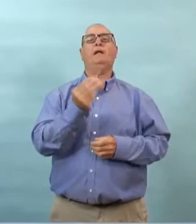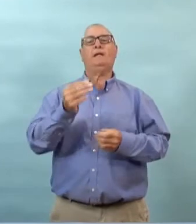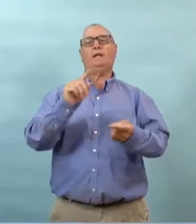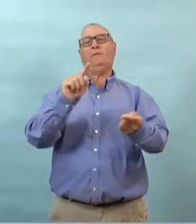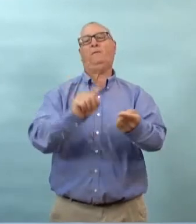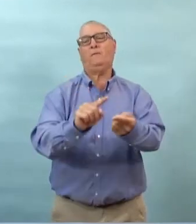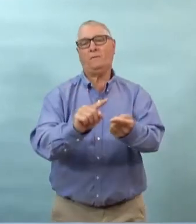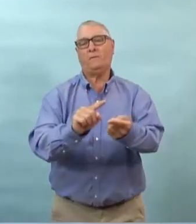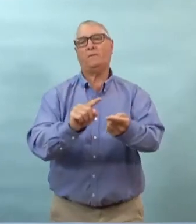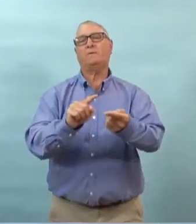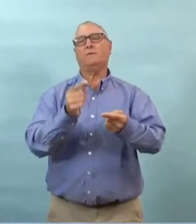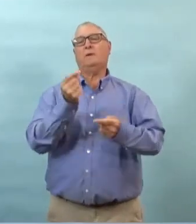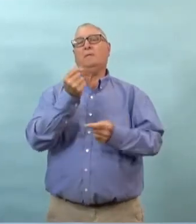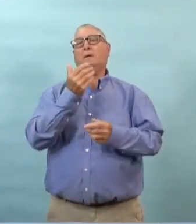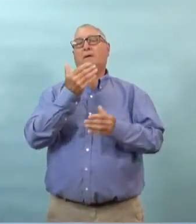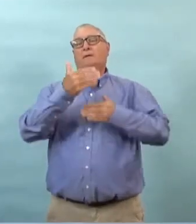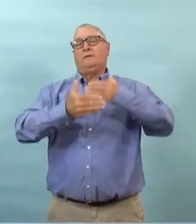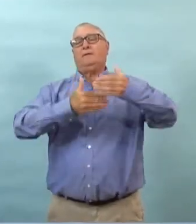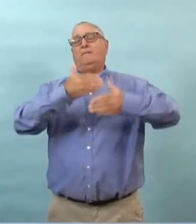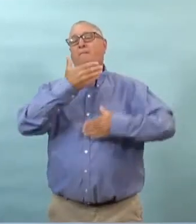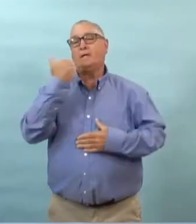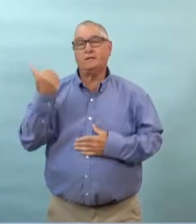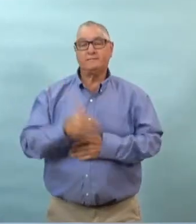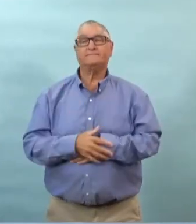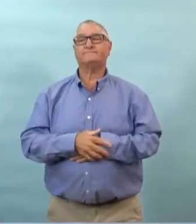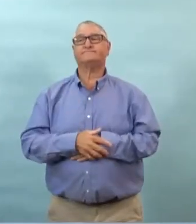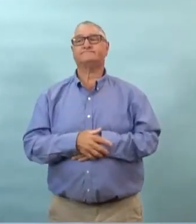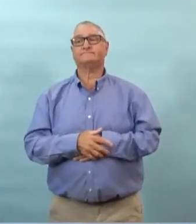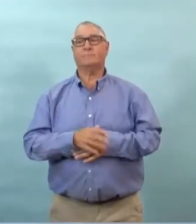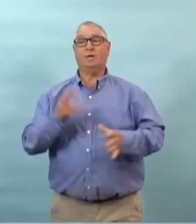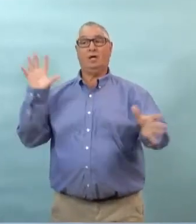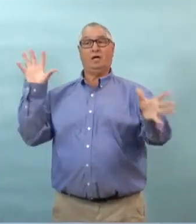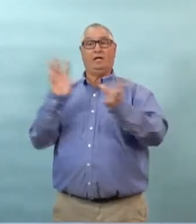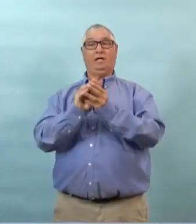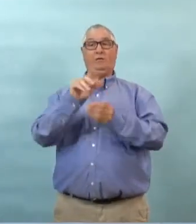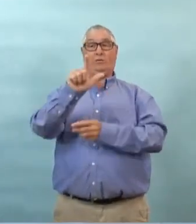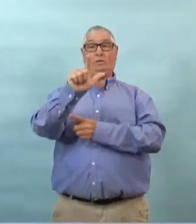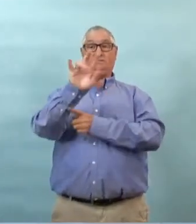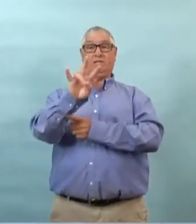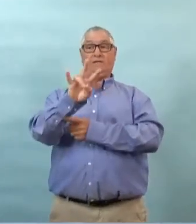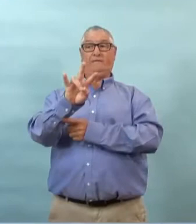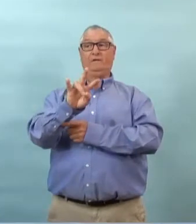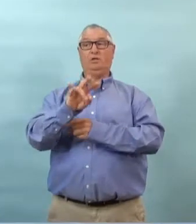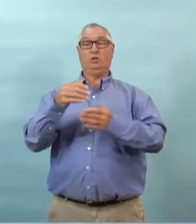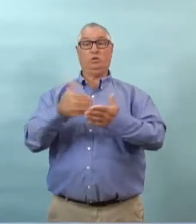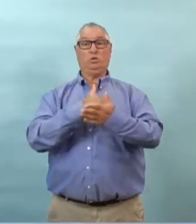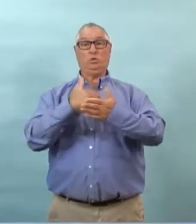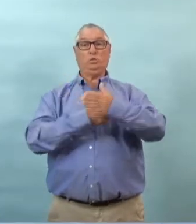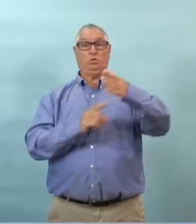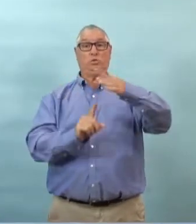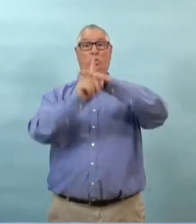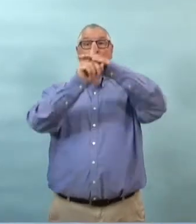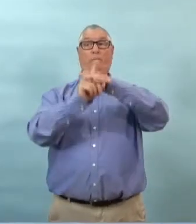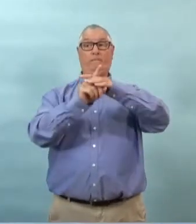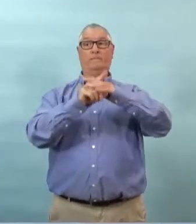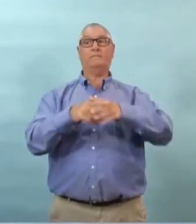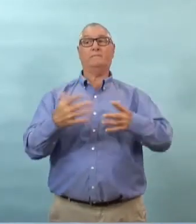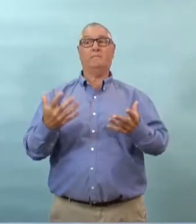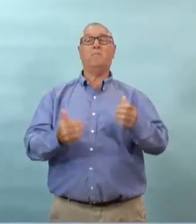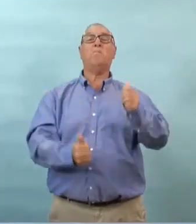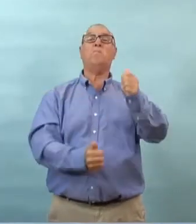comprennent bien que maintenant sur les 27 cas de cette fin de semaine presque chacun de ces cas